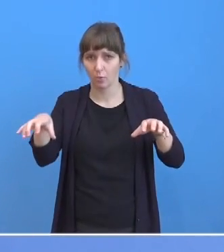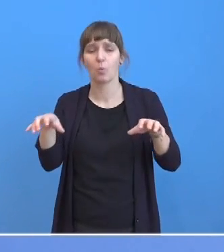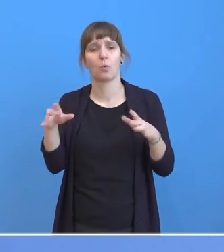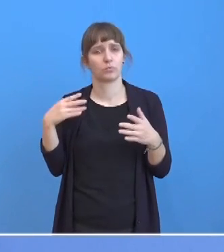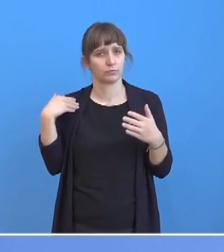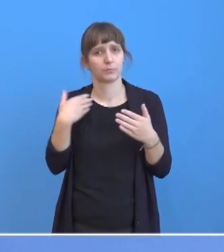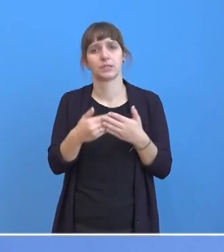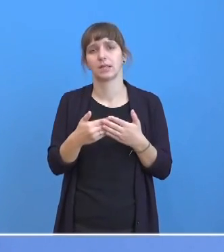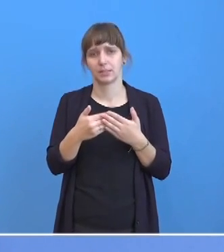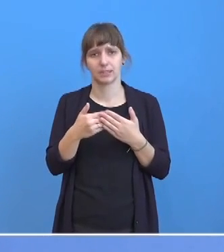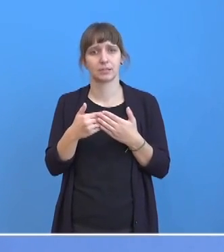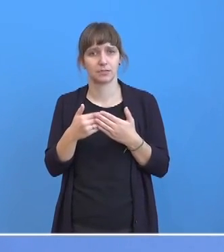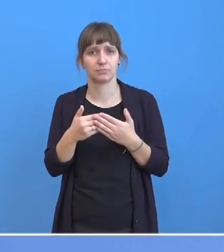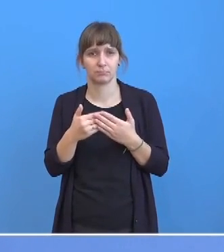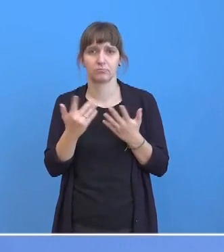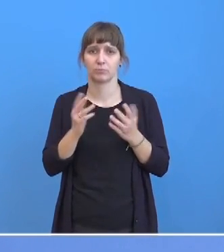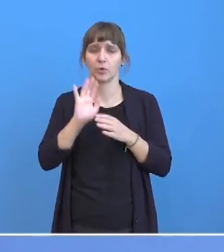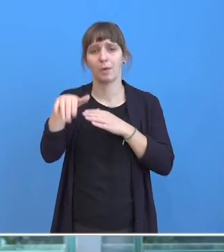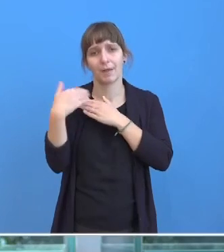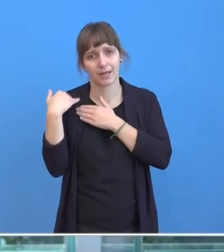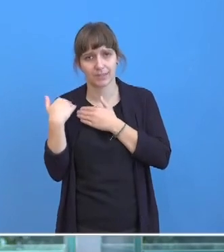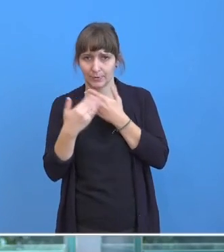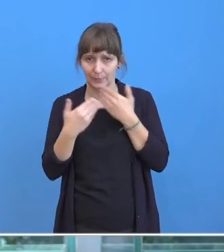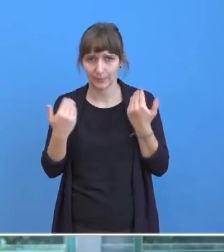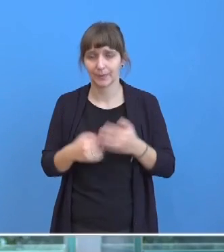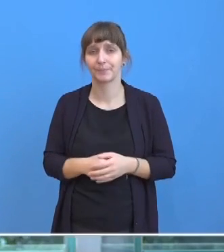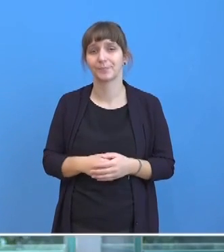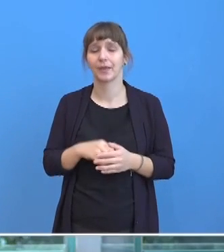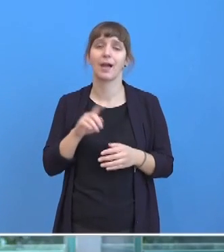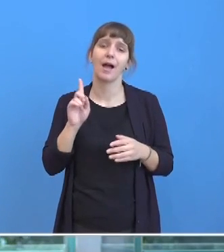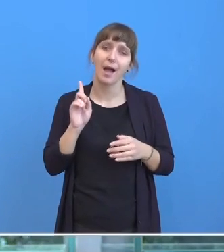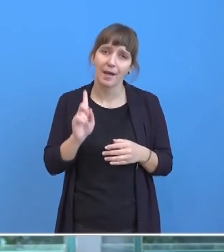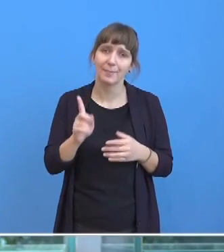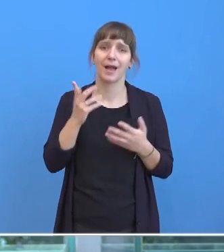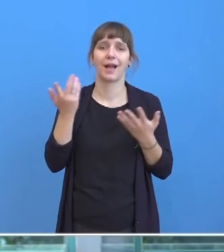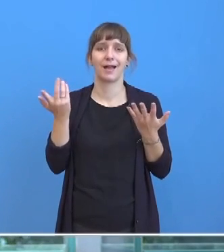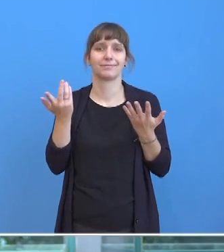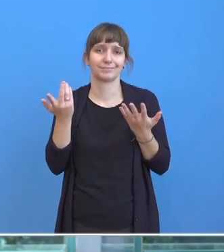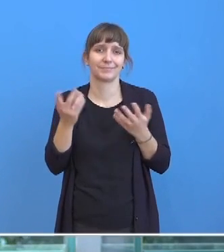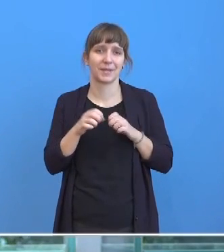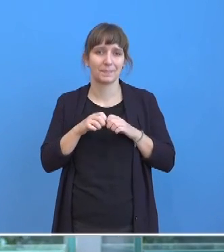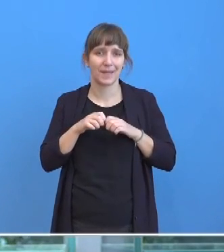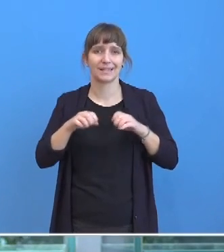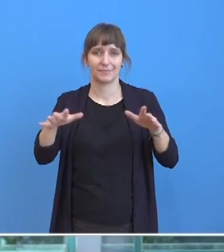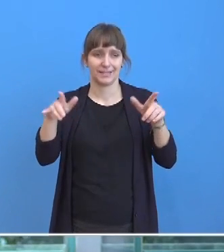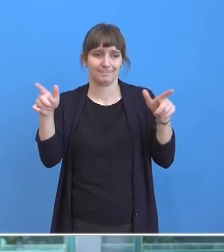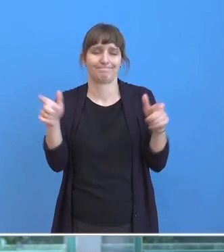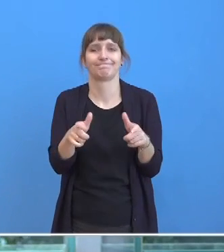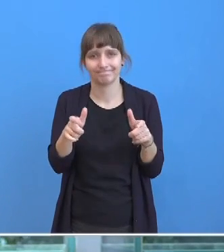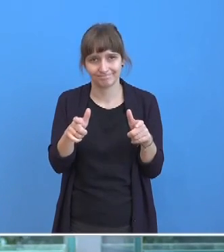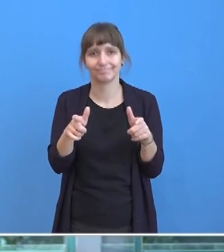bislang nicht überbelastet. Aber Pandemie lässt sich nur eindämmen, wenn wir die